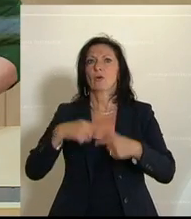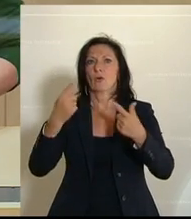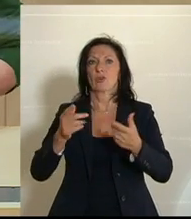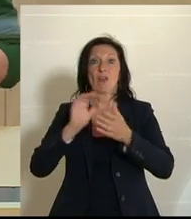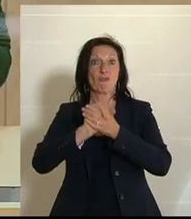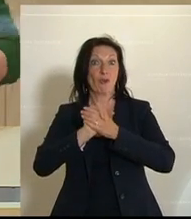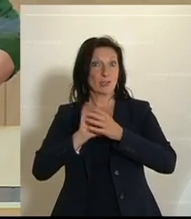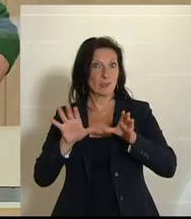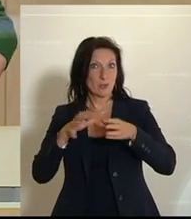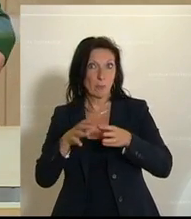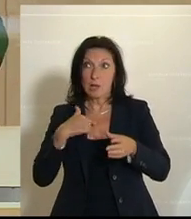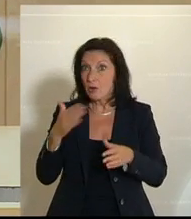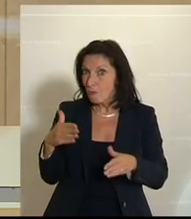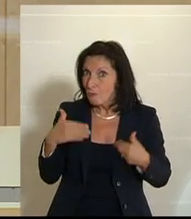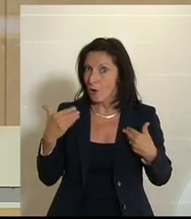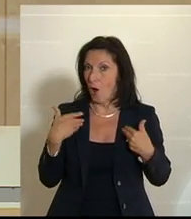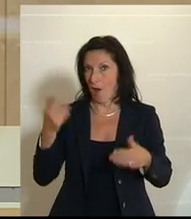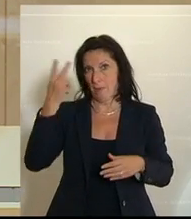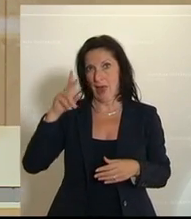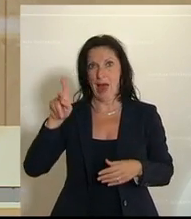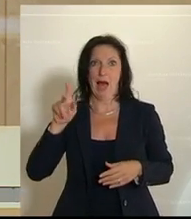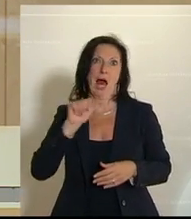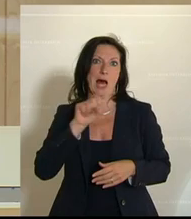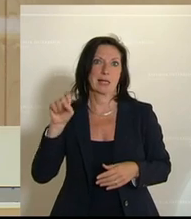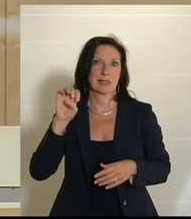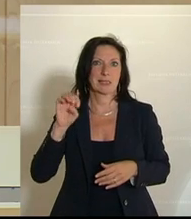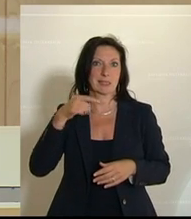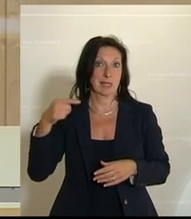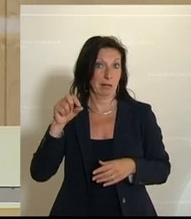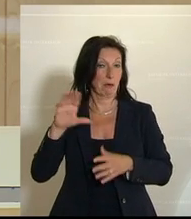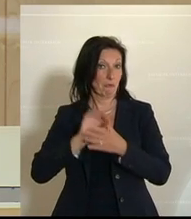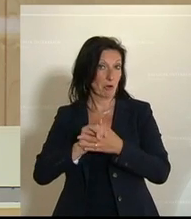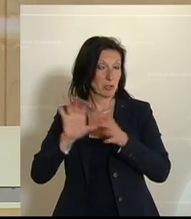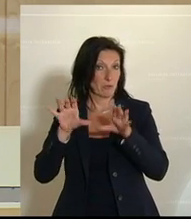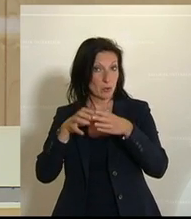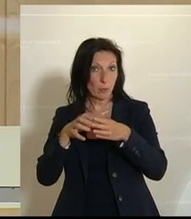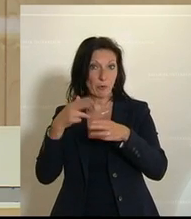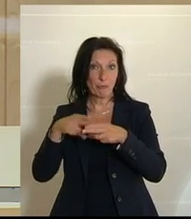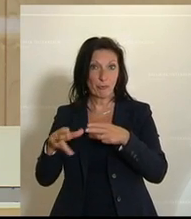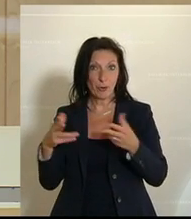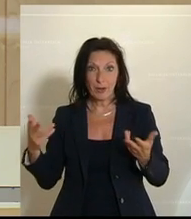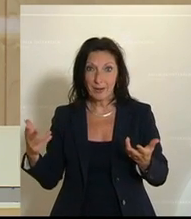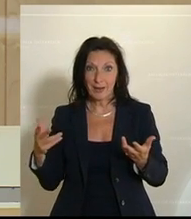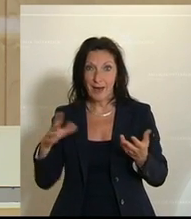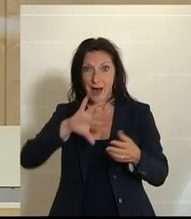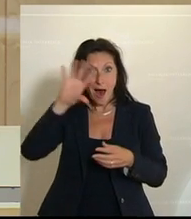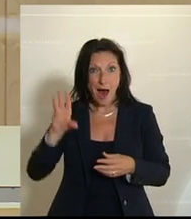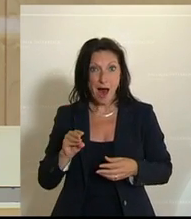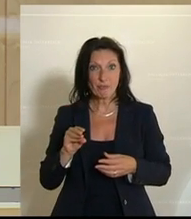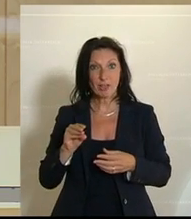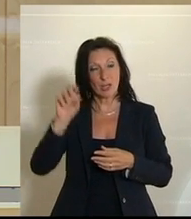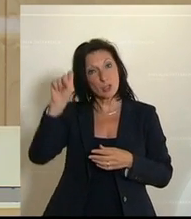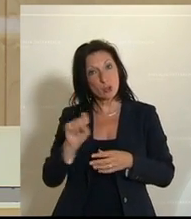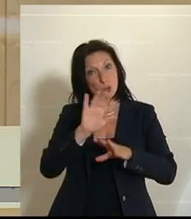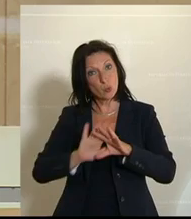Freundschaftsgruppen. Also ich freue mich darauf, Herr Kassecker, wenn dann auch die Freundschaftsgruppe für das Afrika, südliche